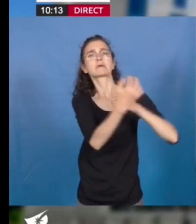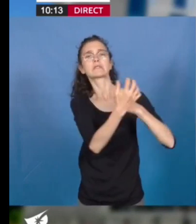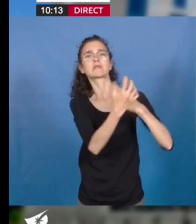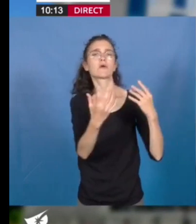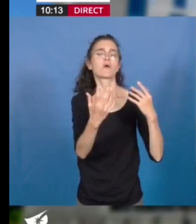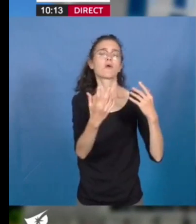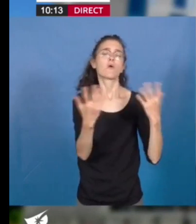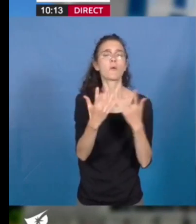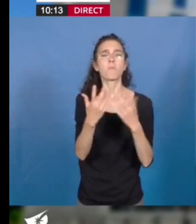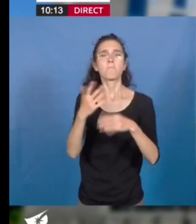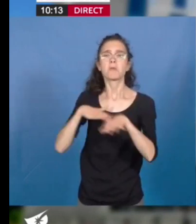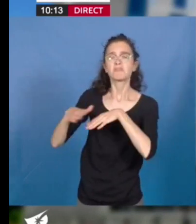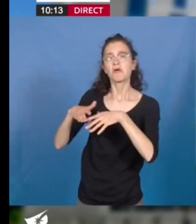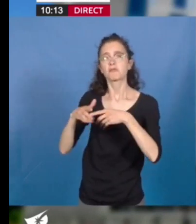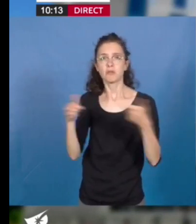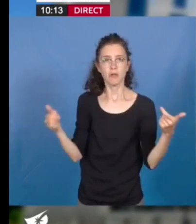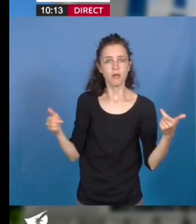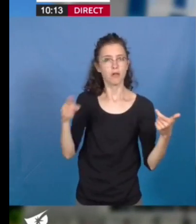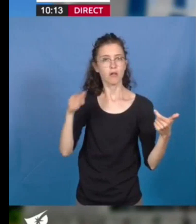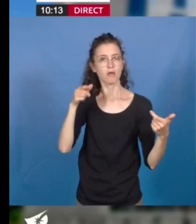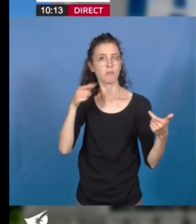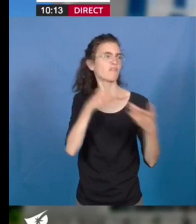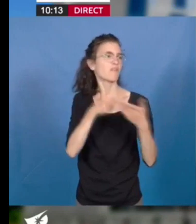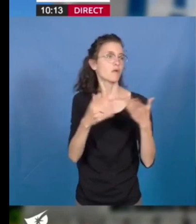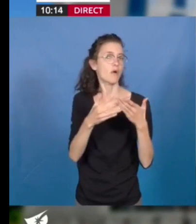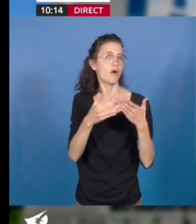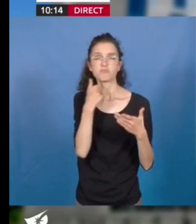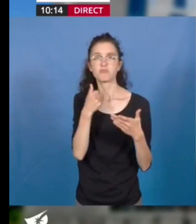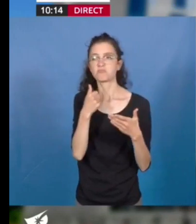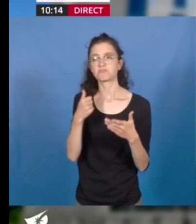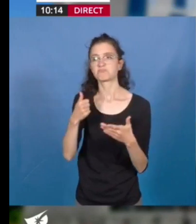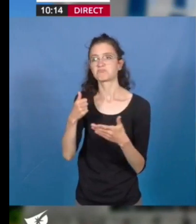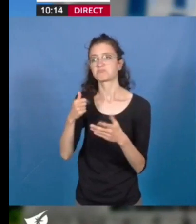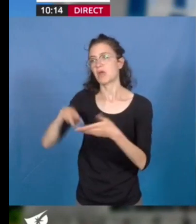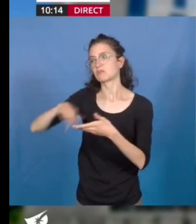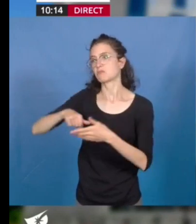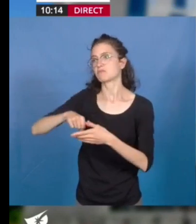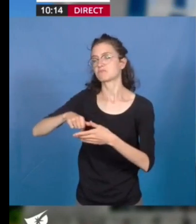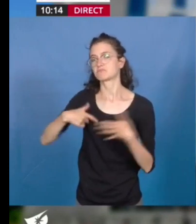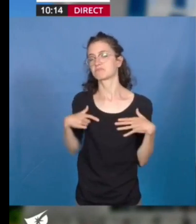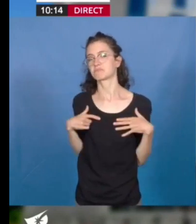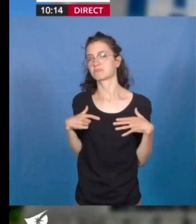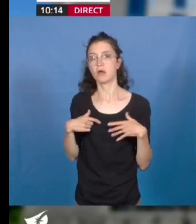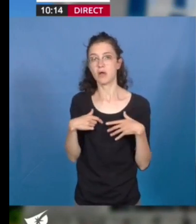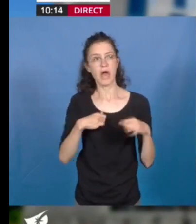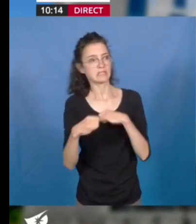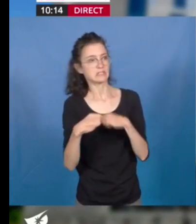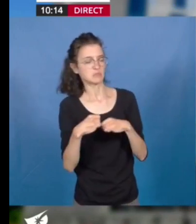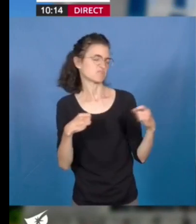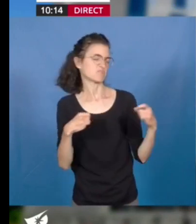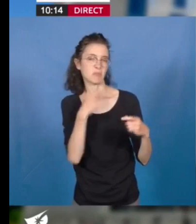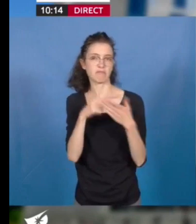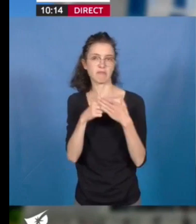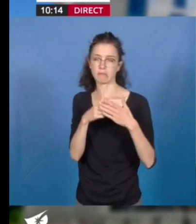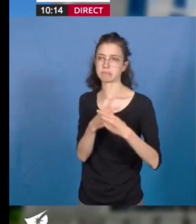parce qu'il est plus facile de ne rien faire que d'agir. Les élus communistes sont donc dans l'action et voteront